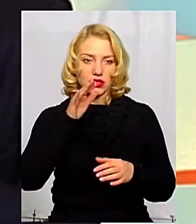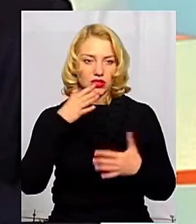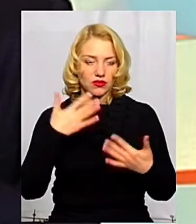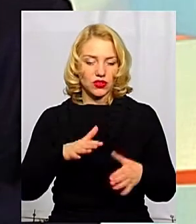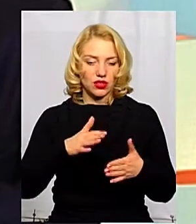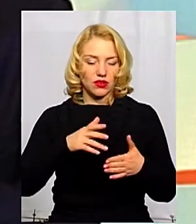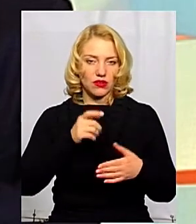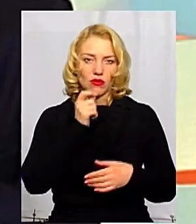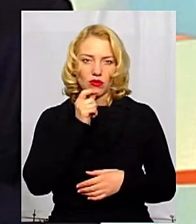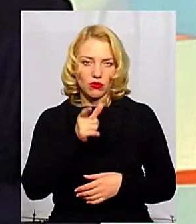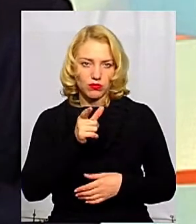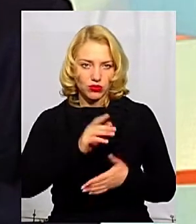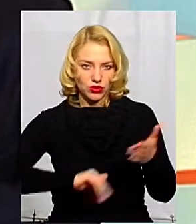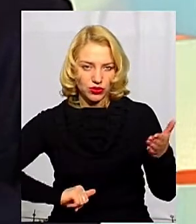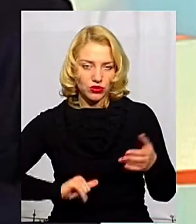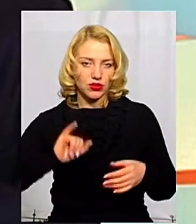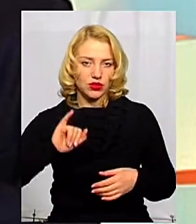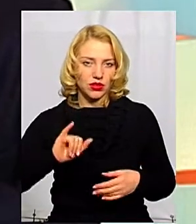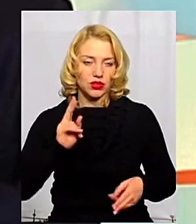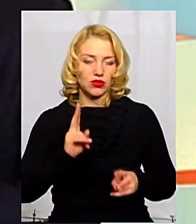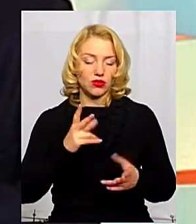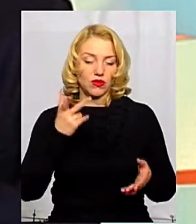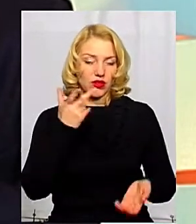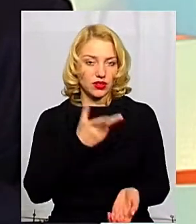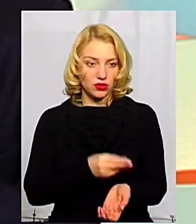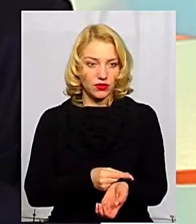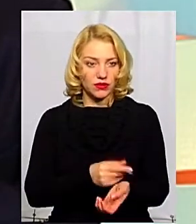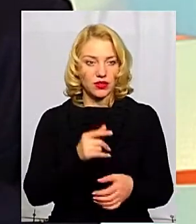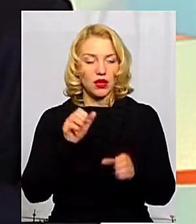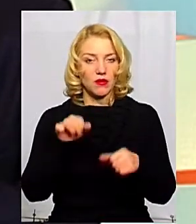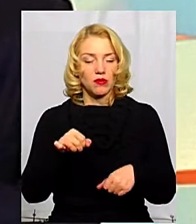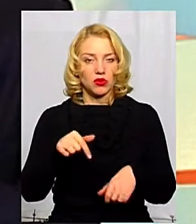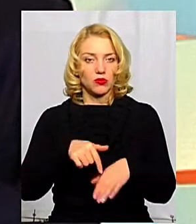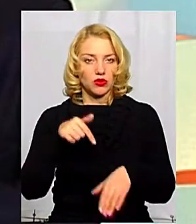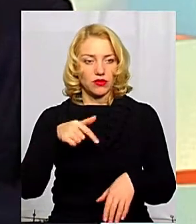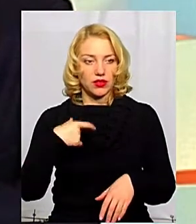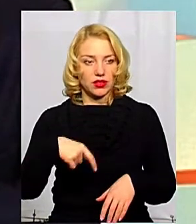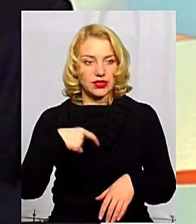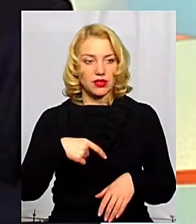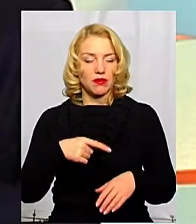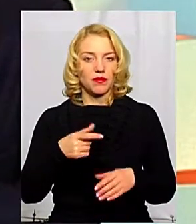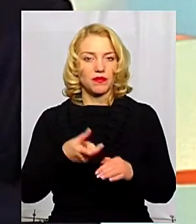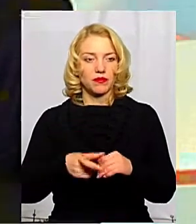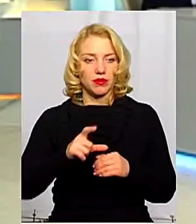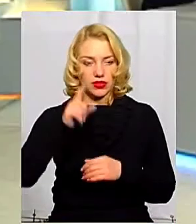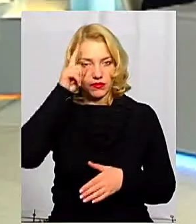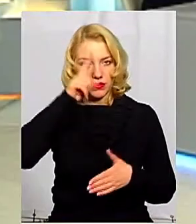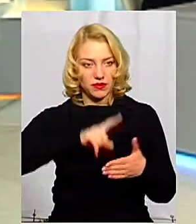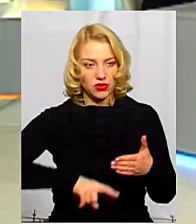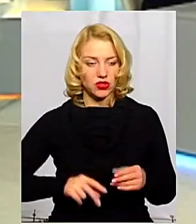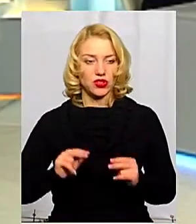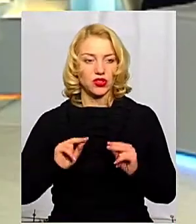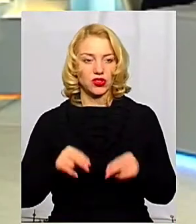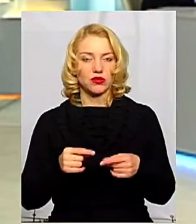опущено. Хто вакцинувався, мабуть, почуває себе трошечки впевненіше,